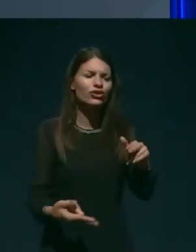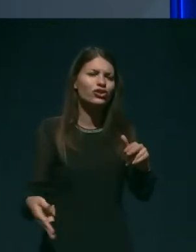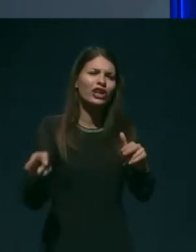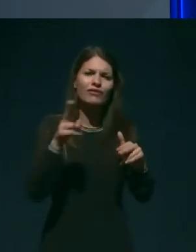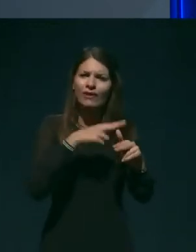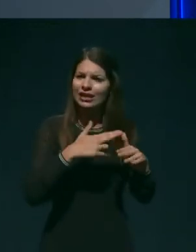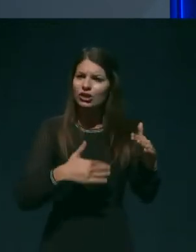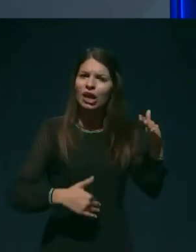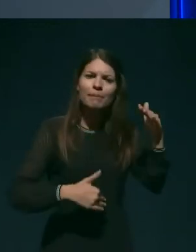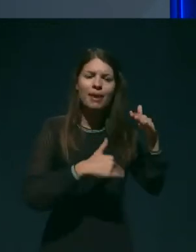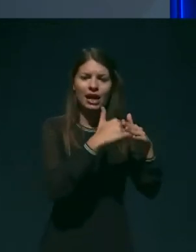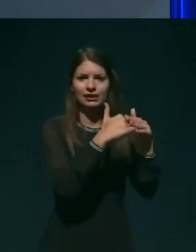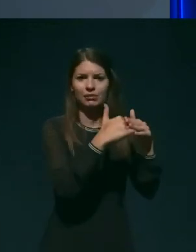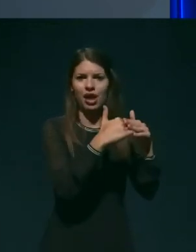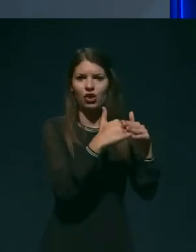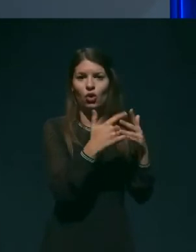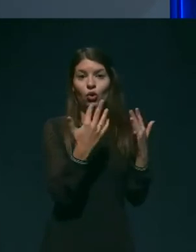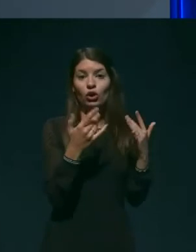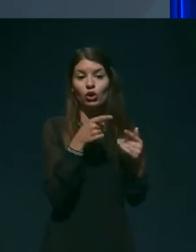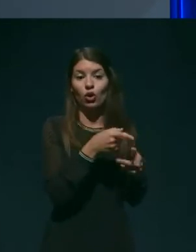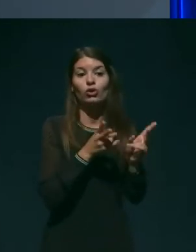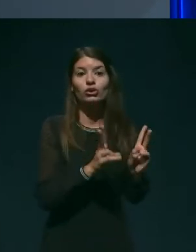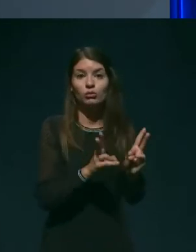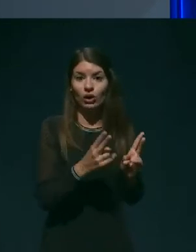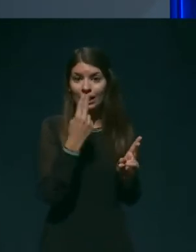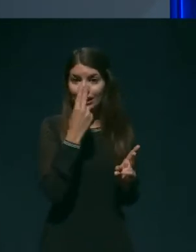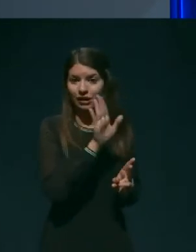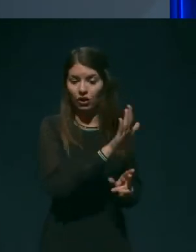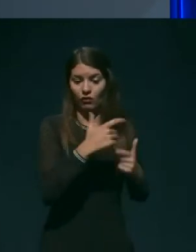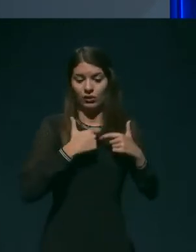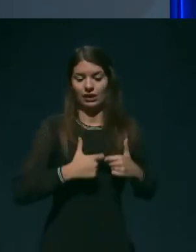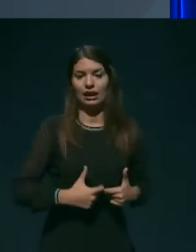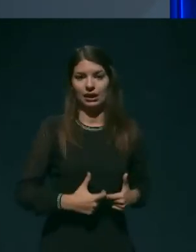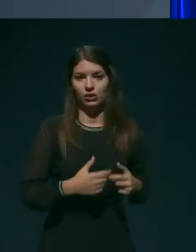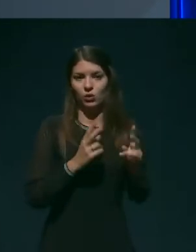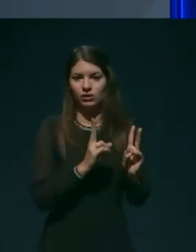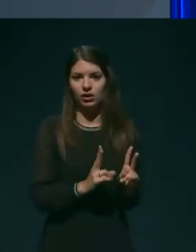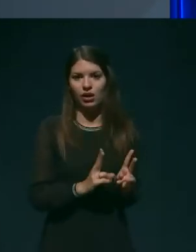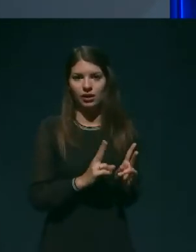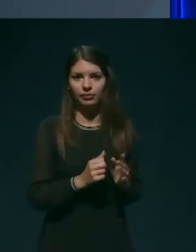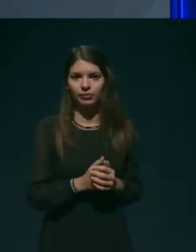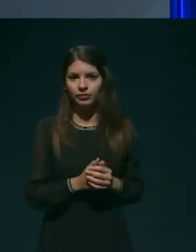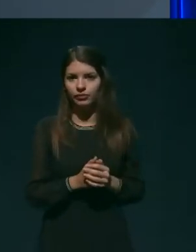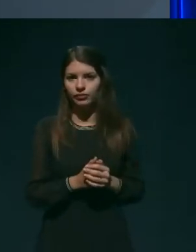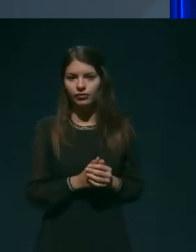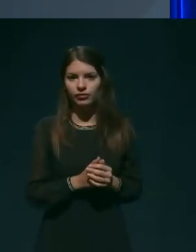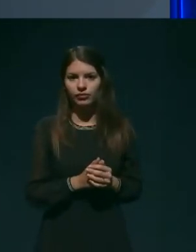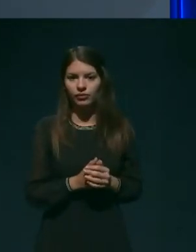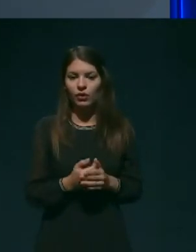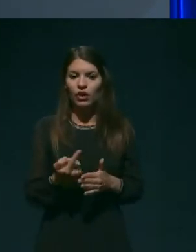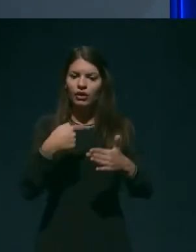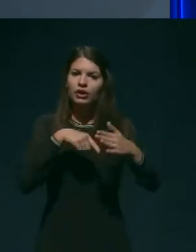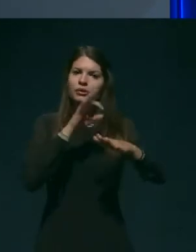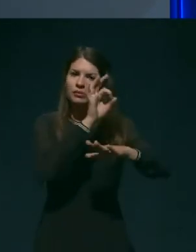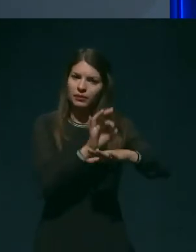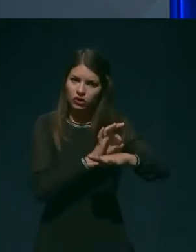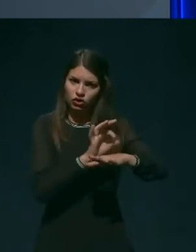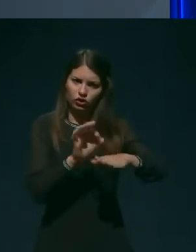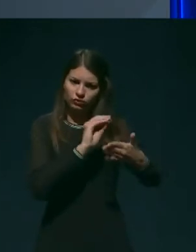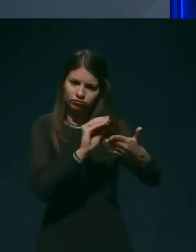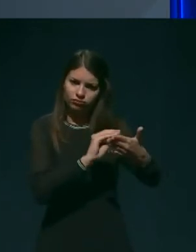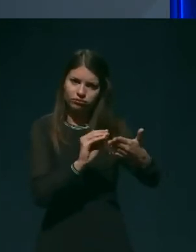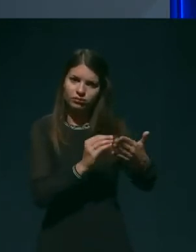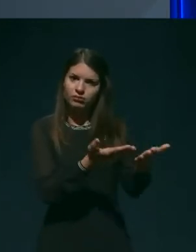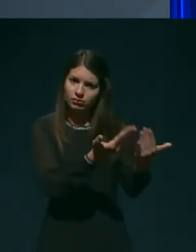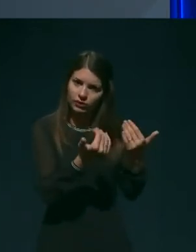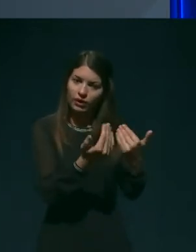kar zmore glede na svoje telesno stanje. V načrtovanje so pritegneni tudi